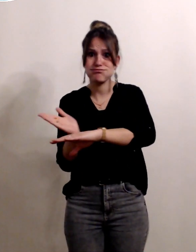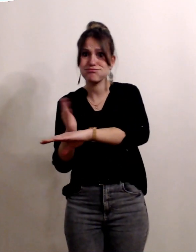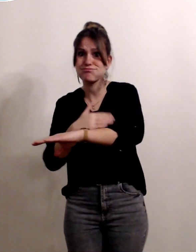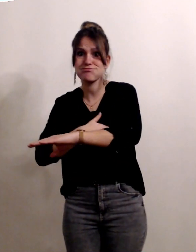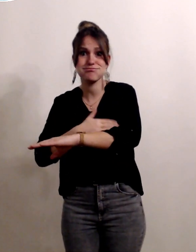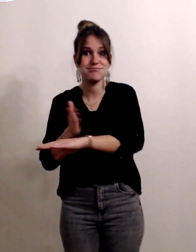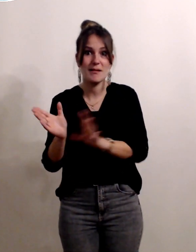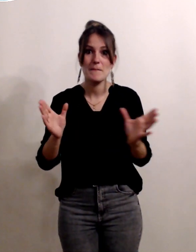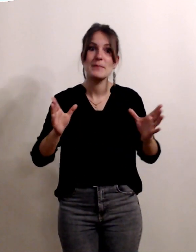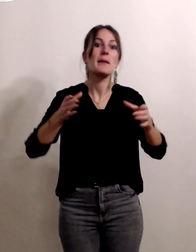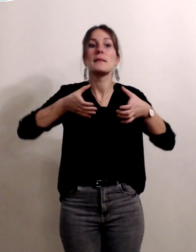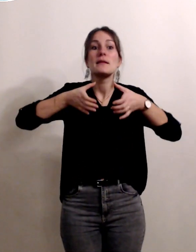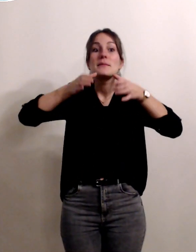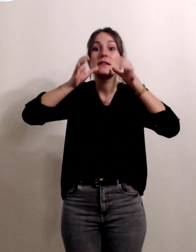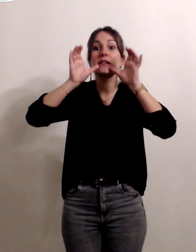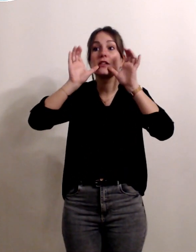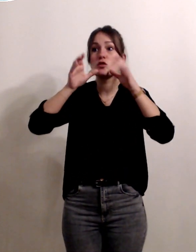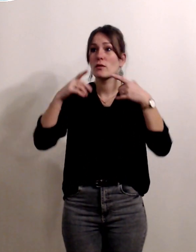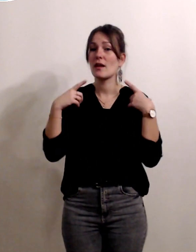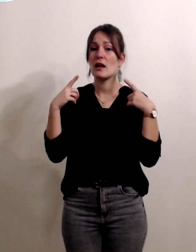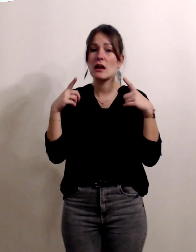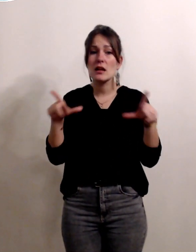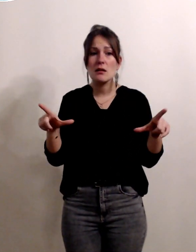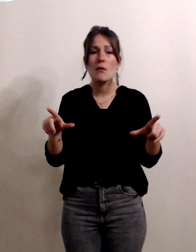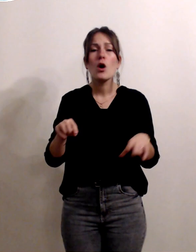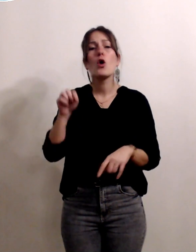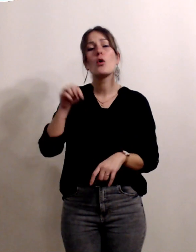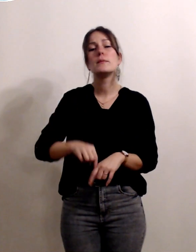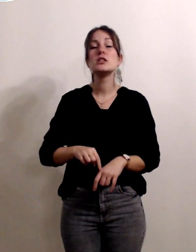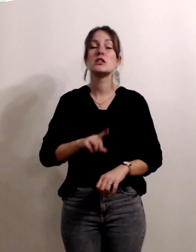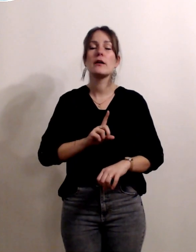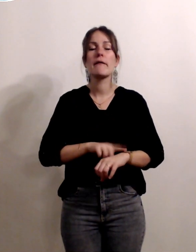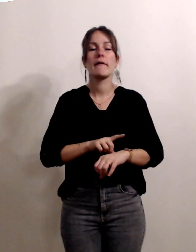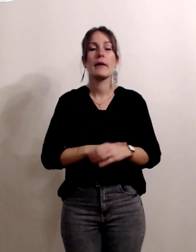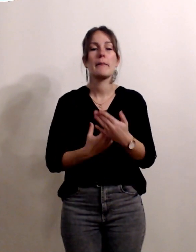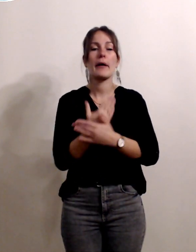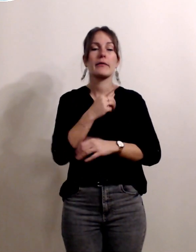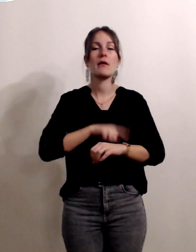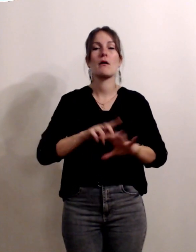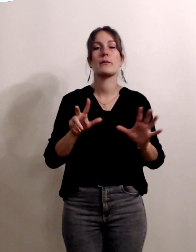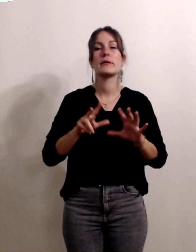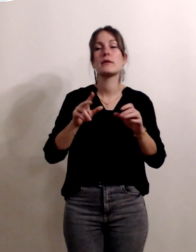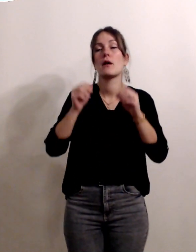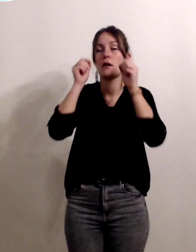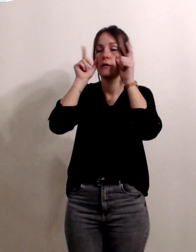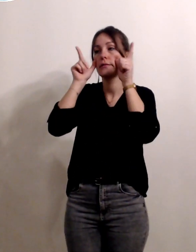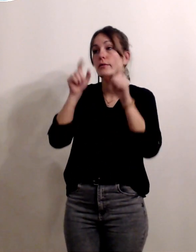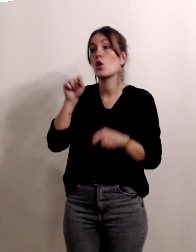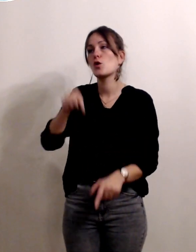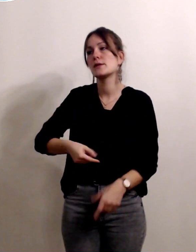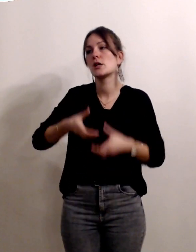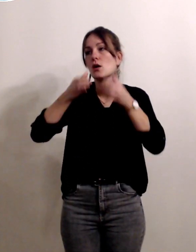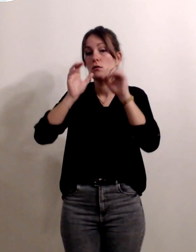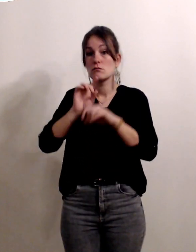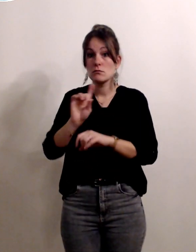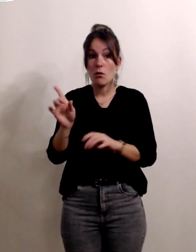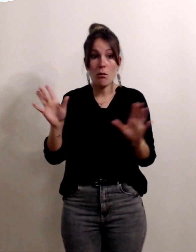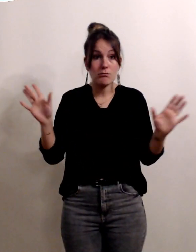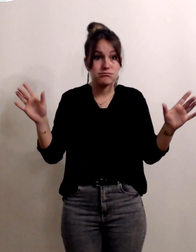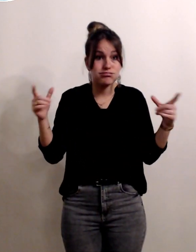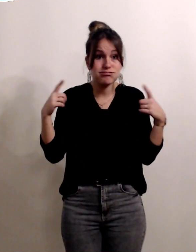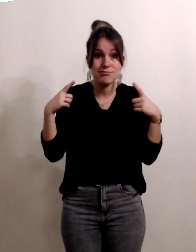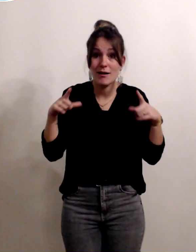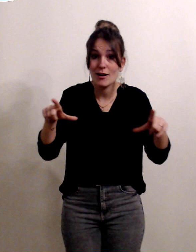avec un petit déjeuner en libre service on n'est pas obligé de se lever le matin ou d'être réveillé pour prendre son petit déjeuner on s'adapte au rythme de son